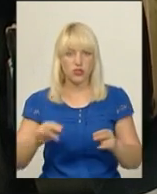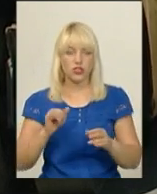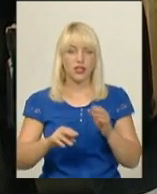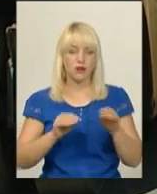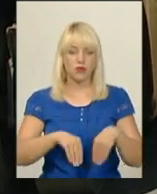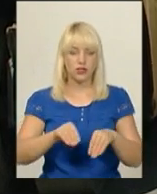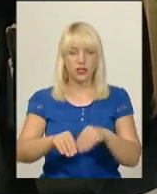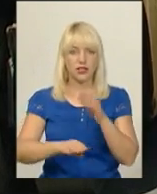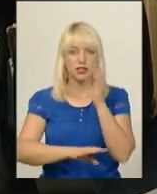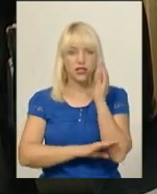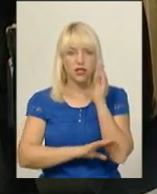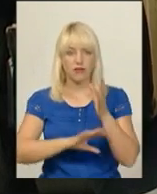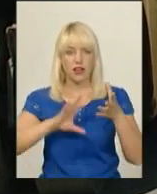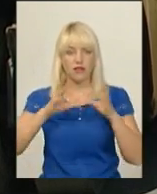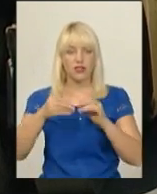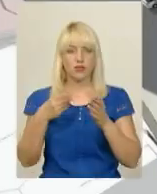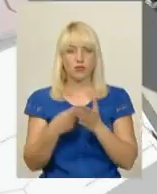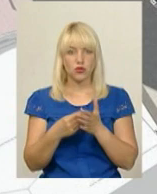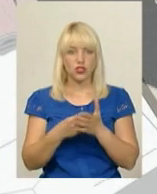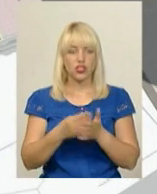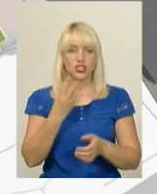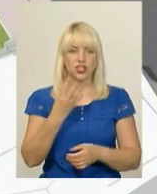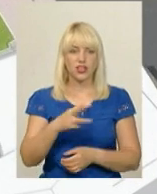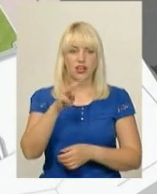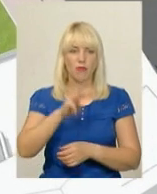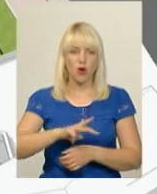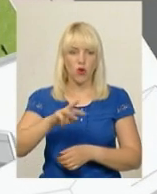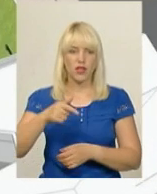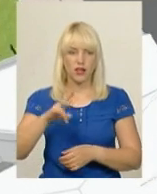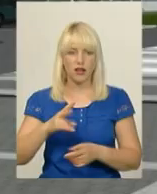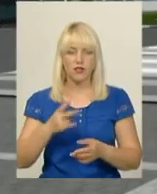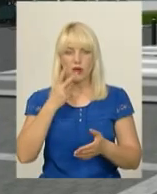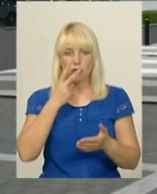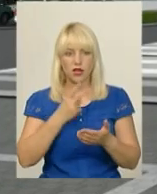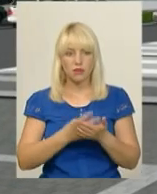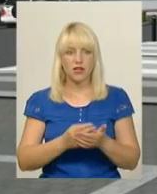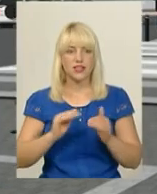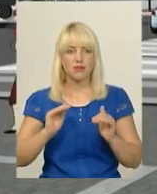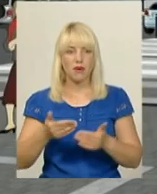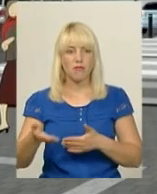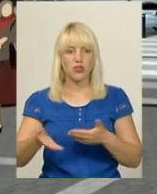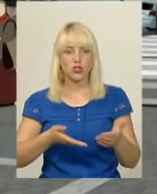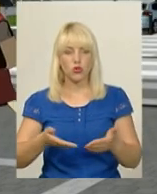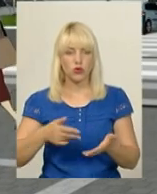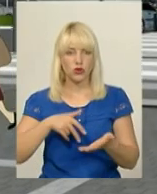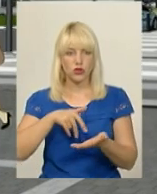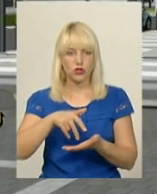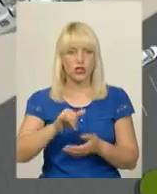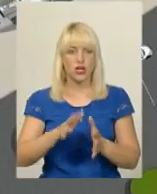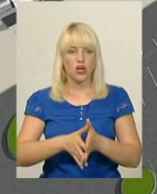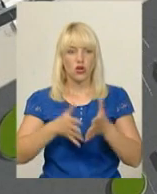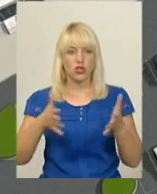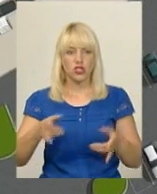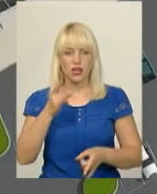обійдеться міському бюджету у понад 4 мільйони гривень. Проєктом реконструкції передбачено зменшення пішохідної зони. Натомість розширить паркінг.